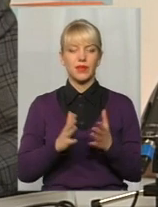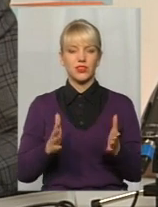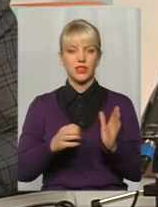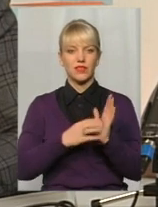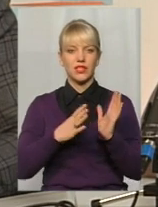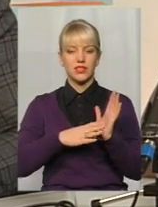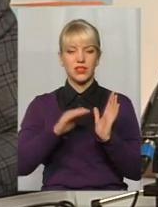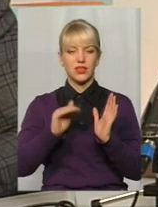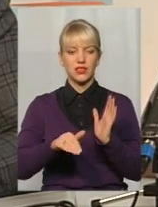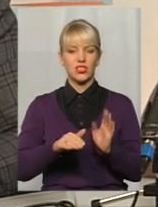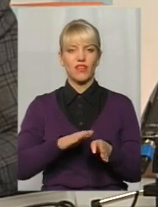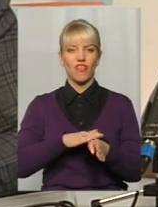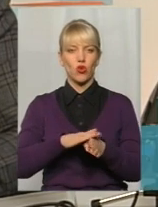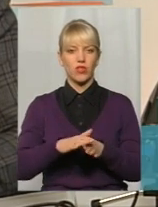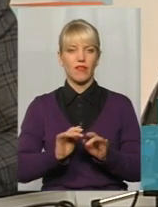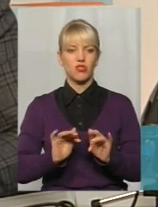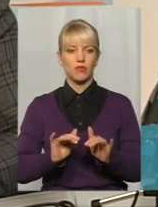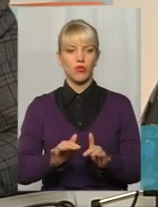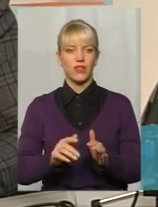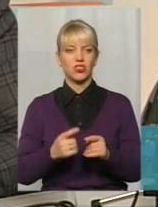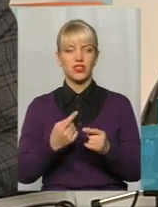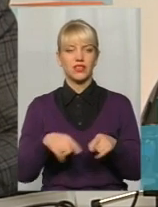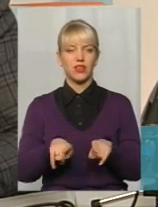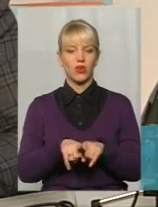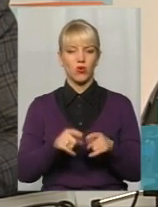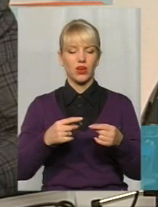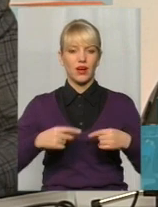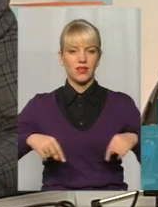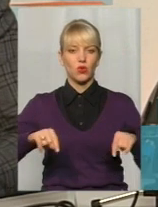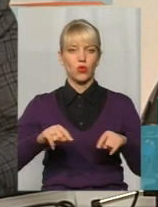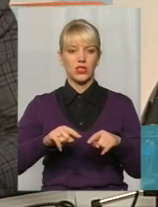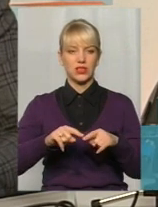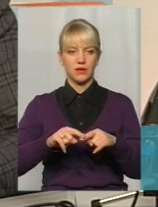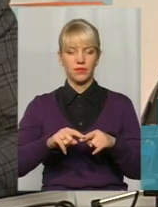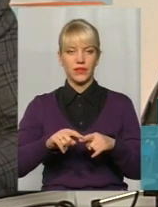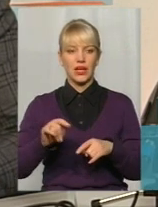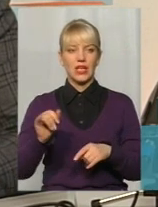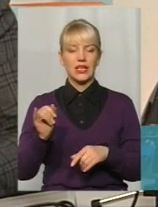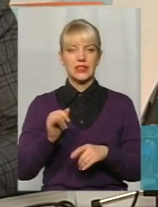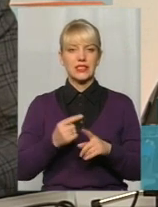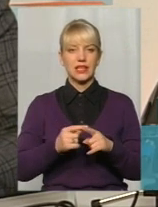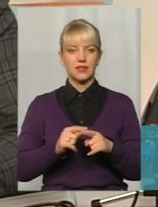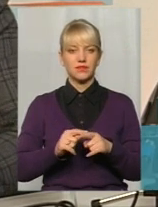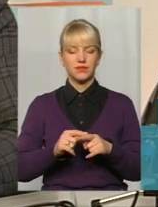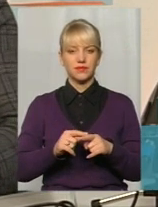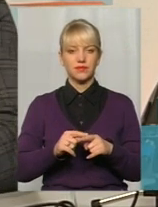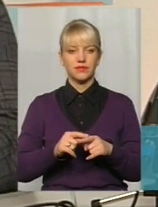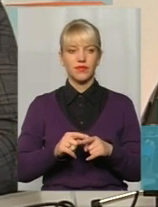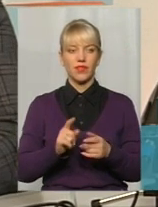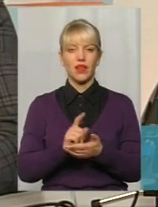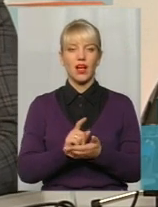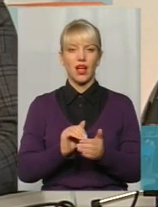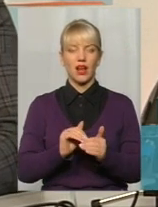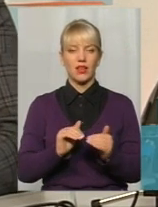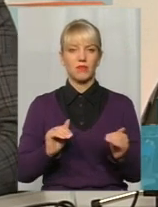тисяч виконавчих проваджень даної категорії. І ці аліменти